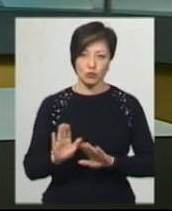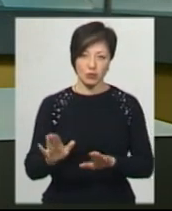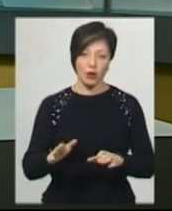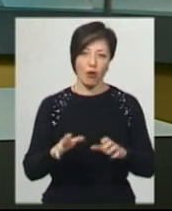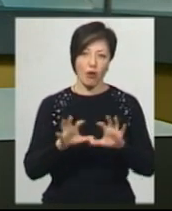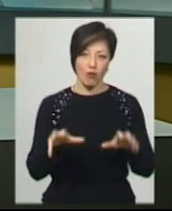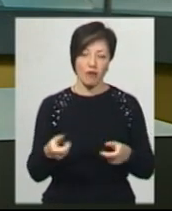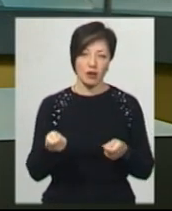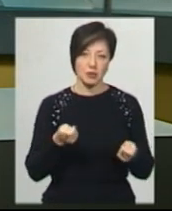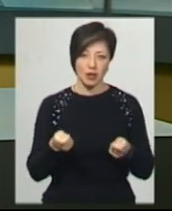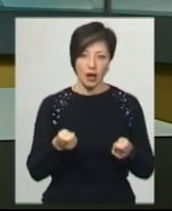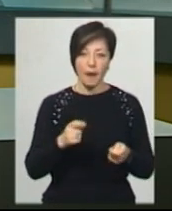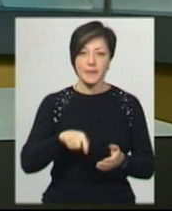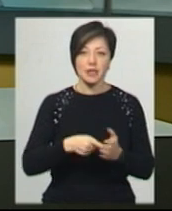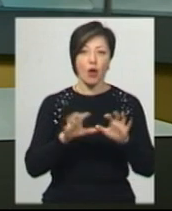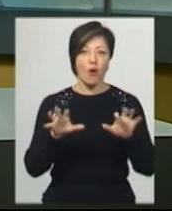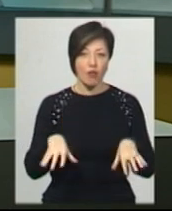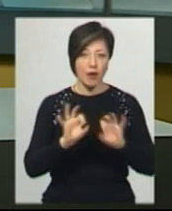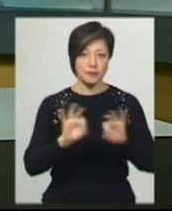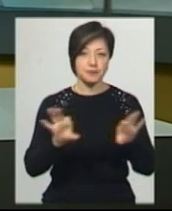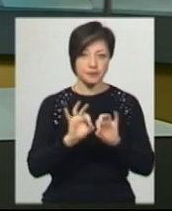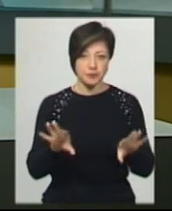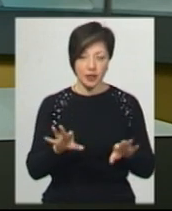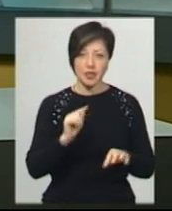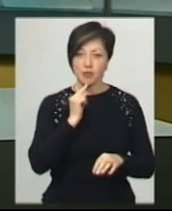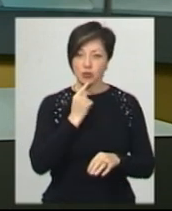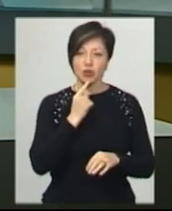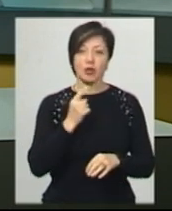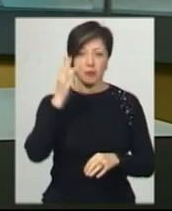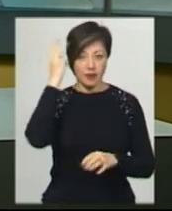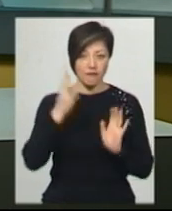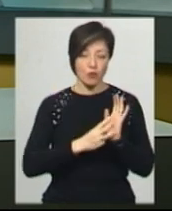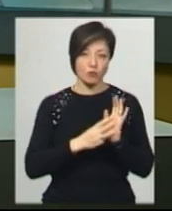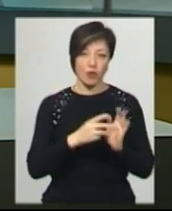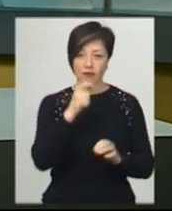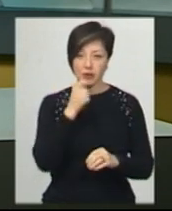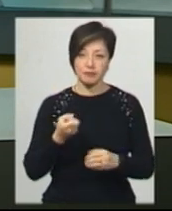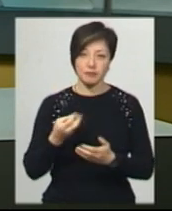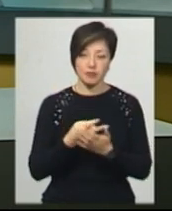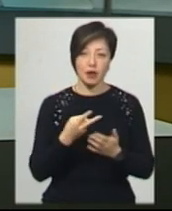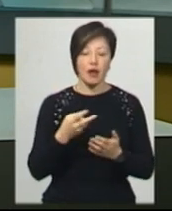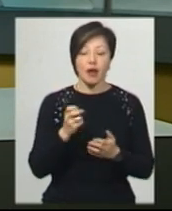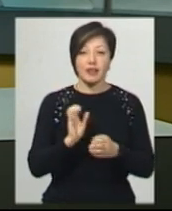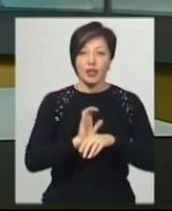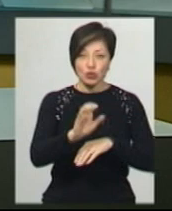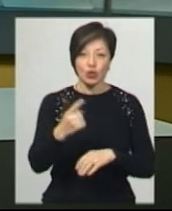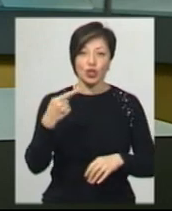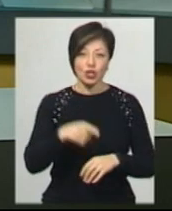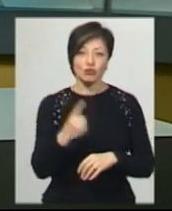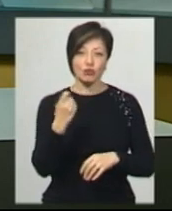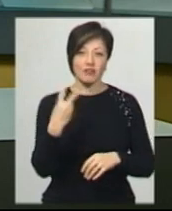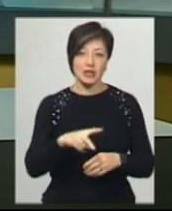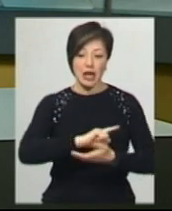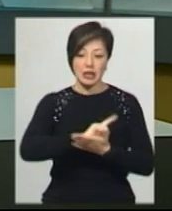словами Хмельницького міського голови Олександра Симчишина, до Хмельницького сьогодні, 8 квітня, надійшло 1120 експрес